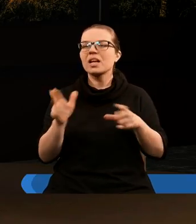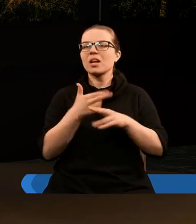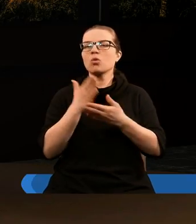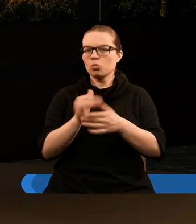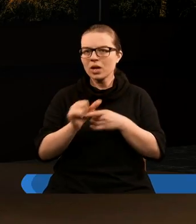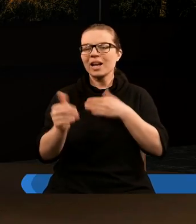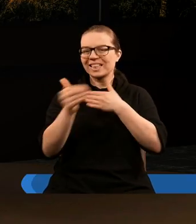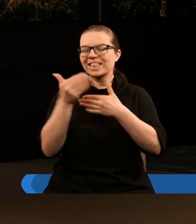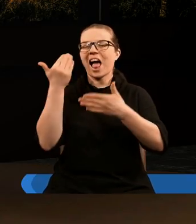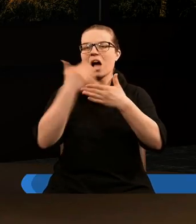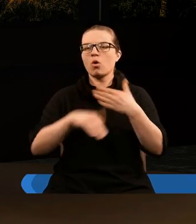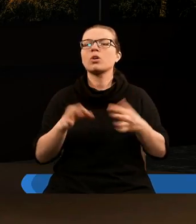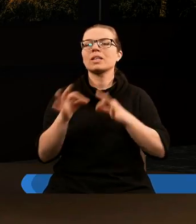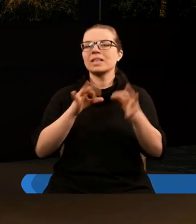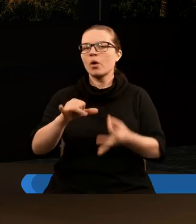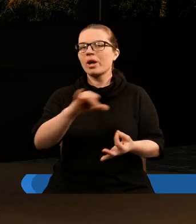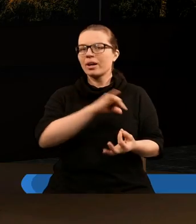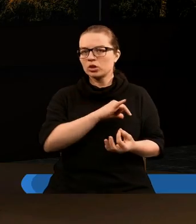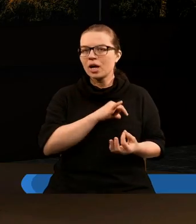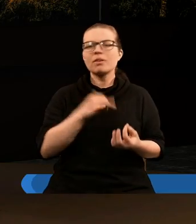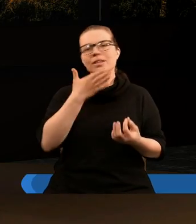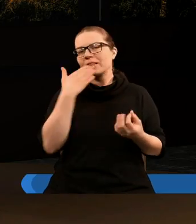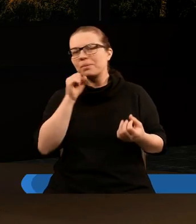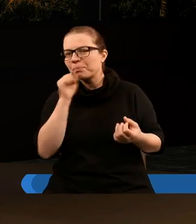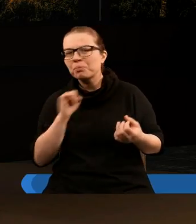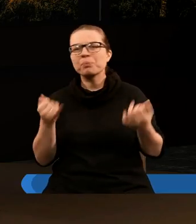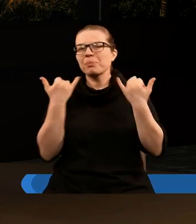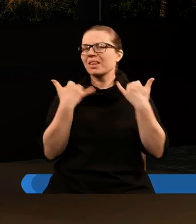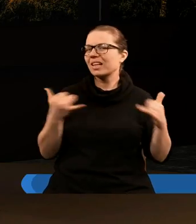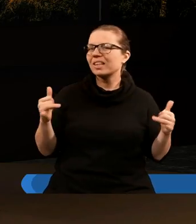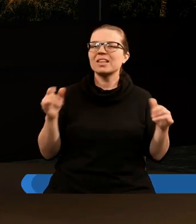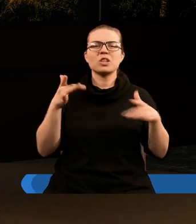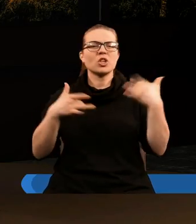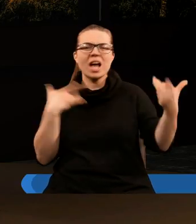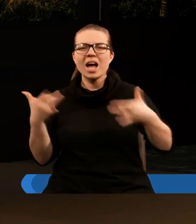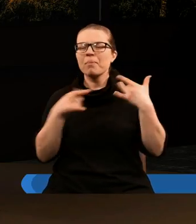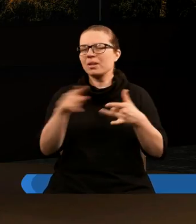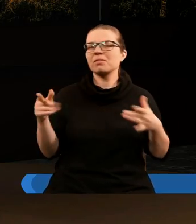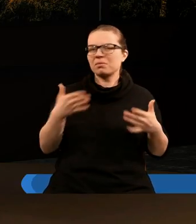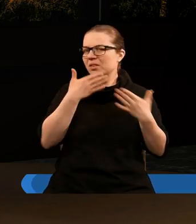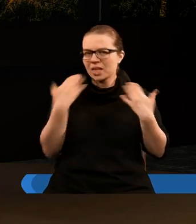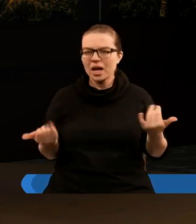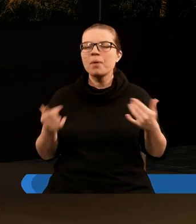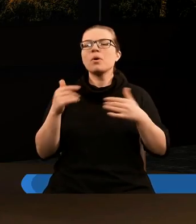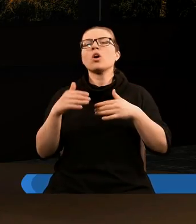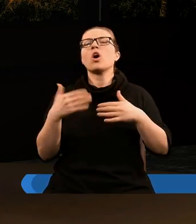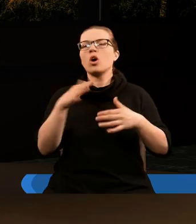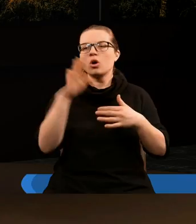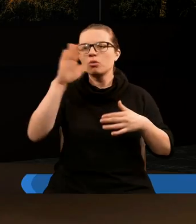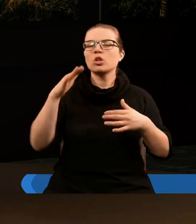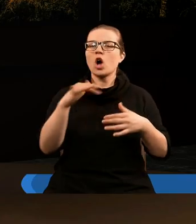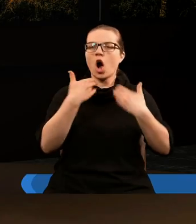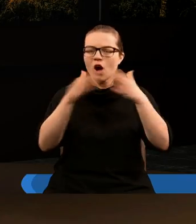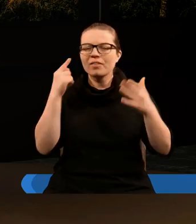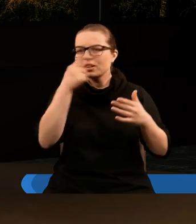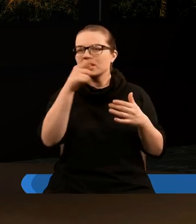jest już zakończona historia grzechu. Kiedy nie ma już żadnych nieszczęść, żadnych cierpień, następnie Bóg ocierał z ich